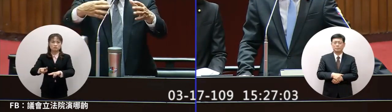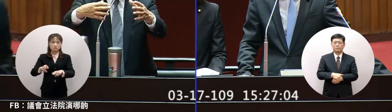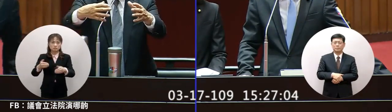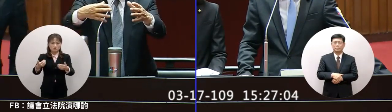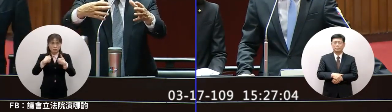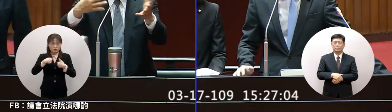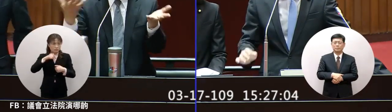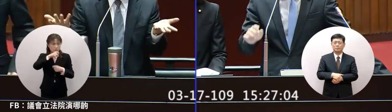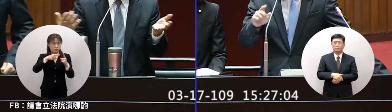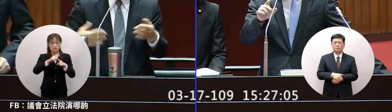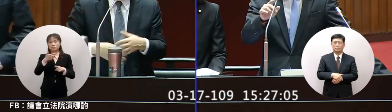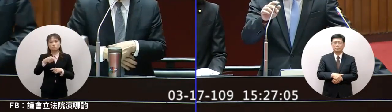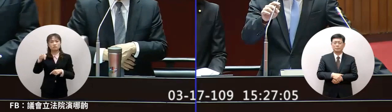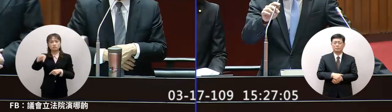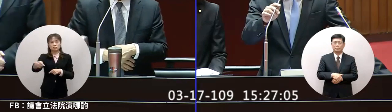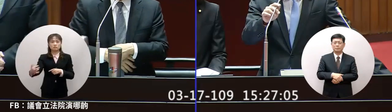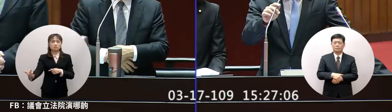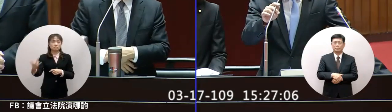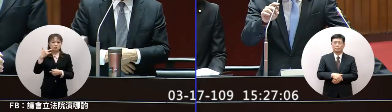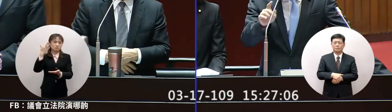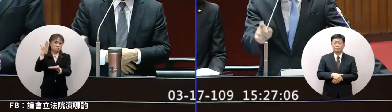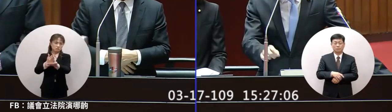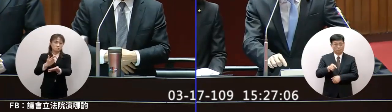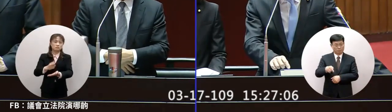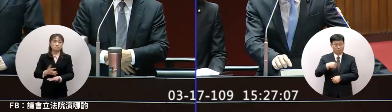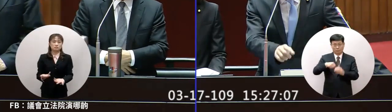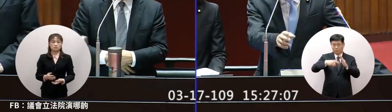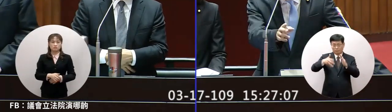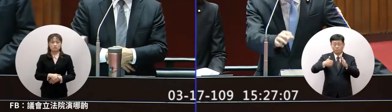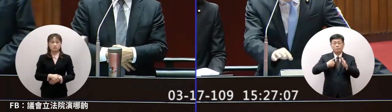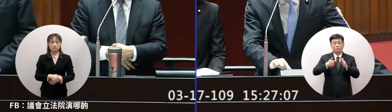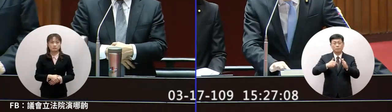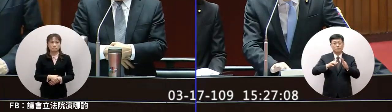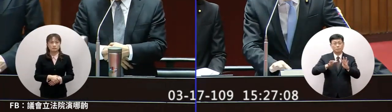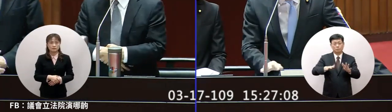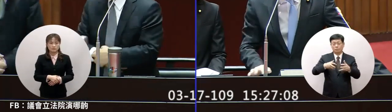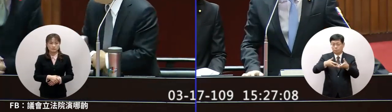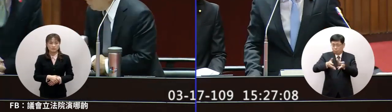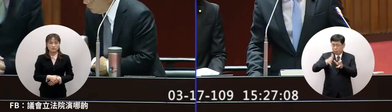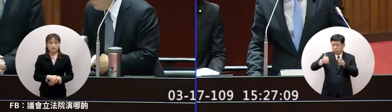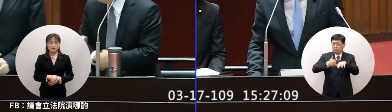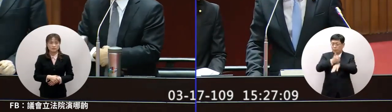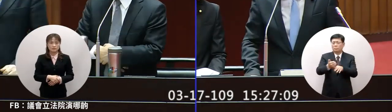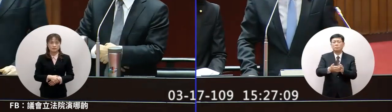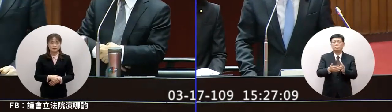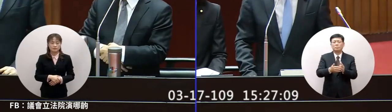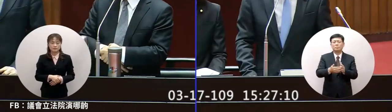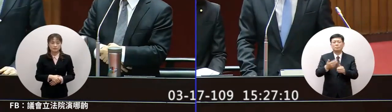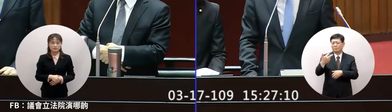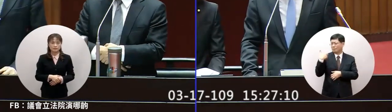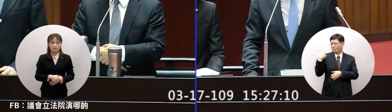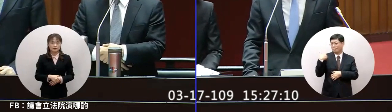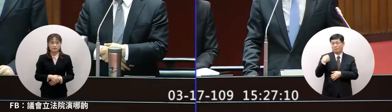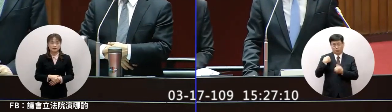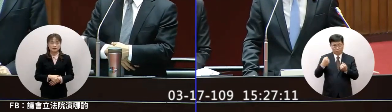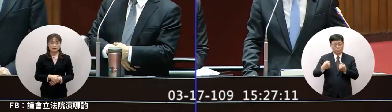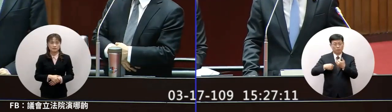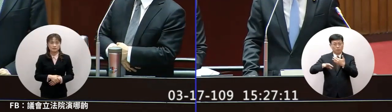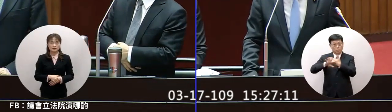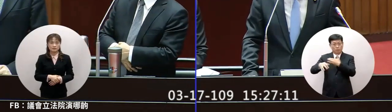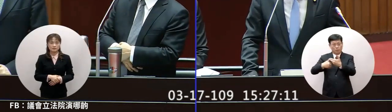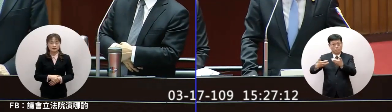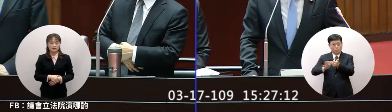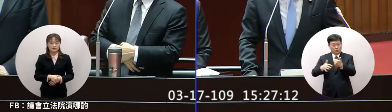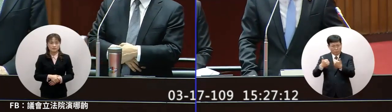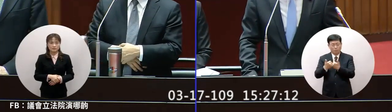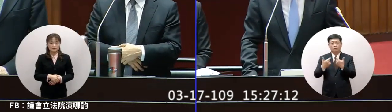他是整個國門就封閉這個院長現在這個部長已經上台了其實上個禮拜我們在外委會的時候